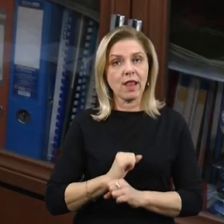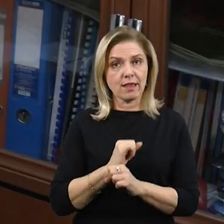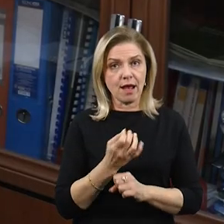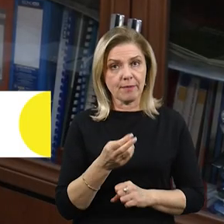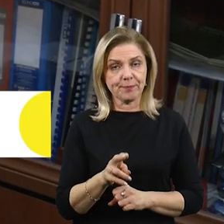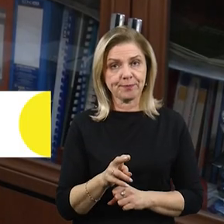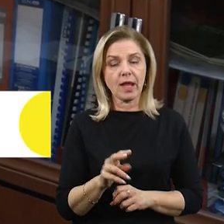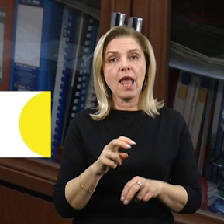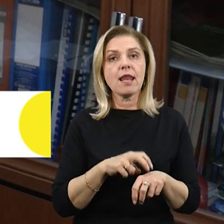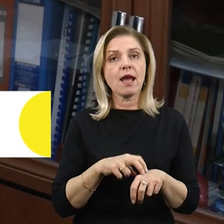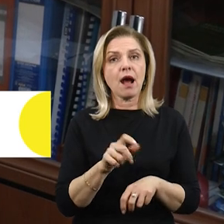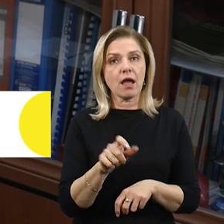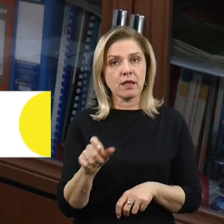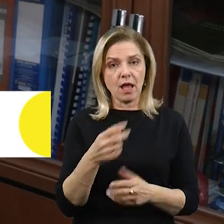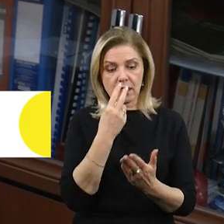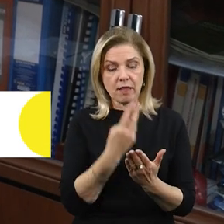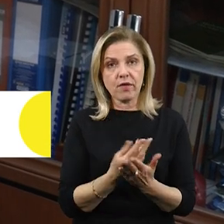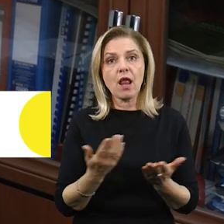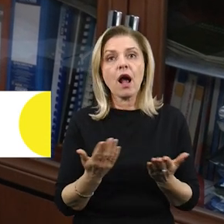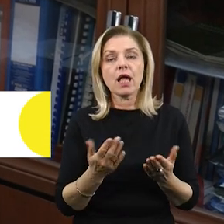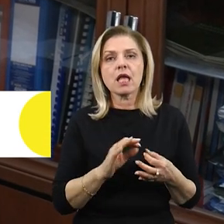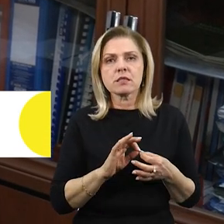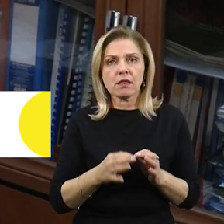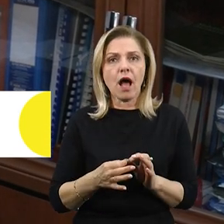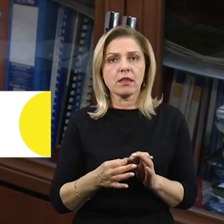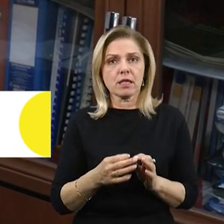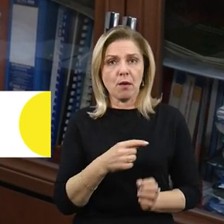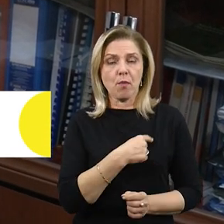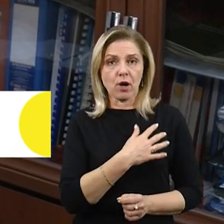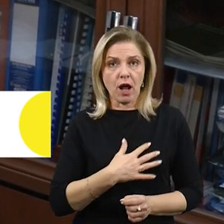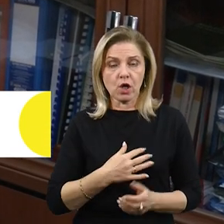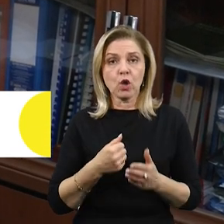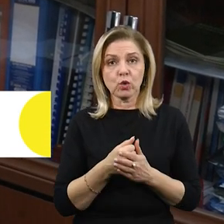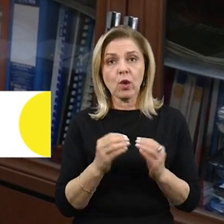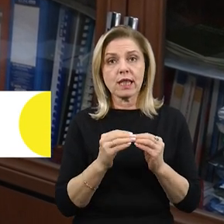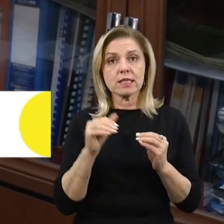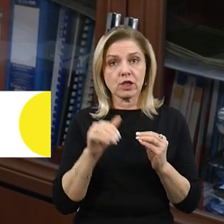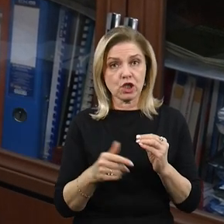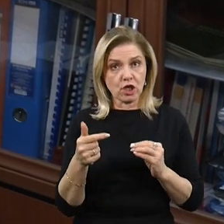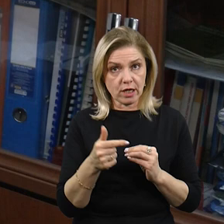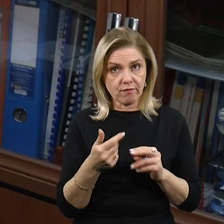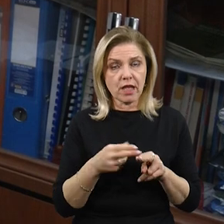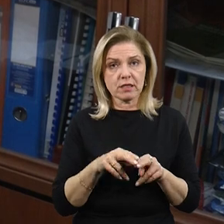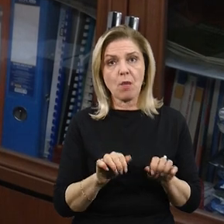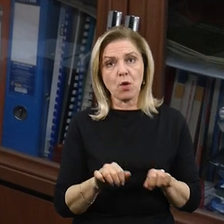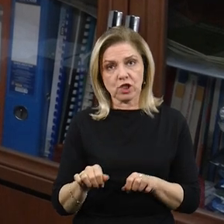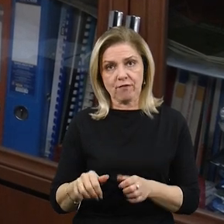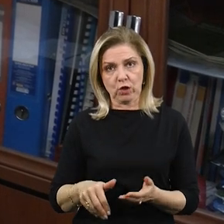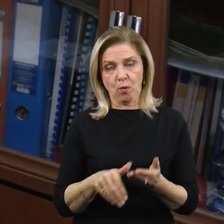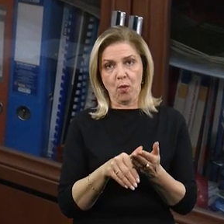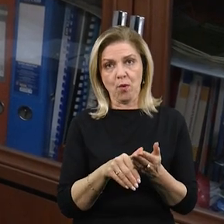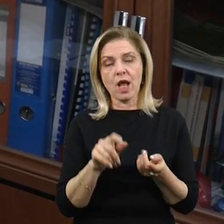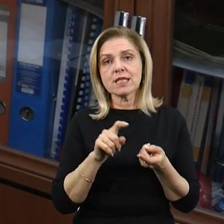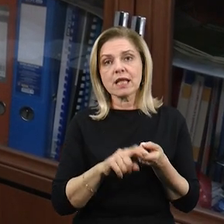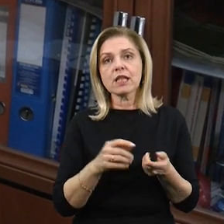Лікарі, вони дивляться складність поранень і до 10 тисяч гривень це можлива допомога. Залежить